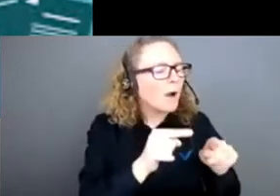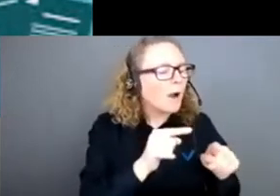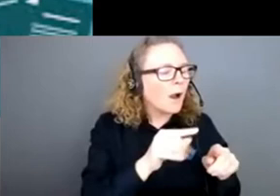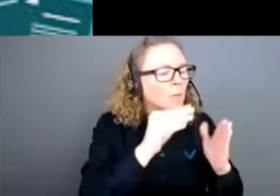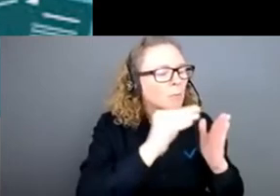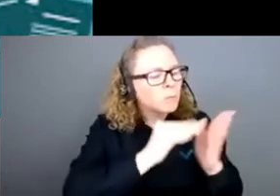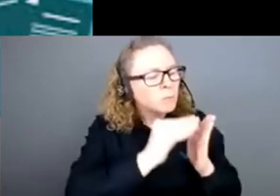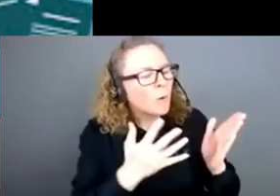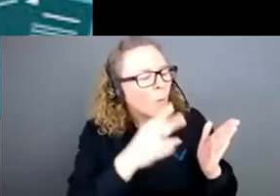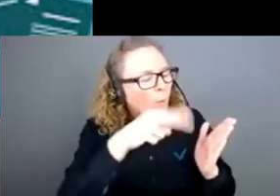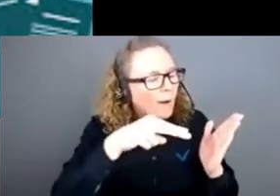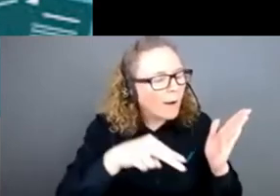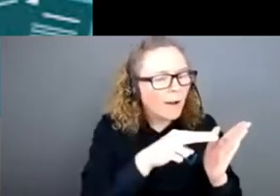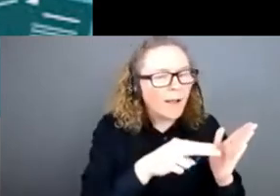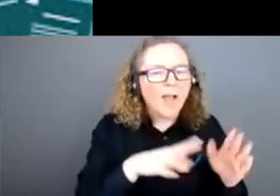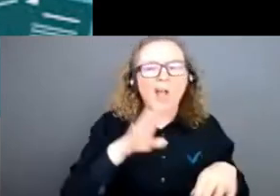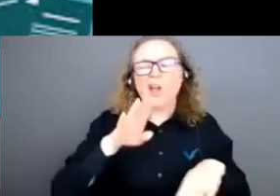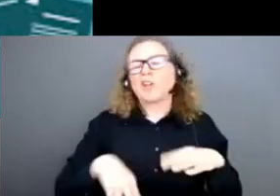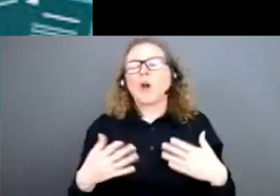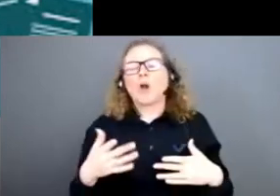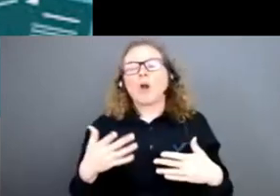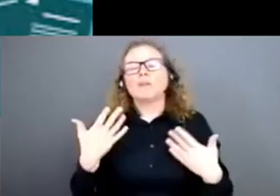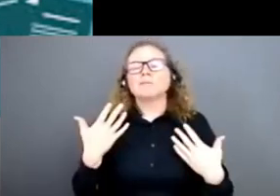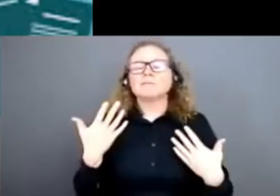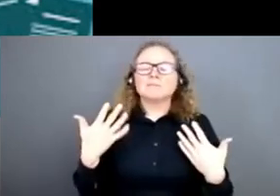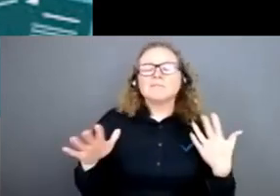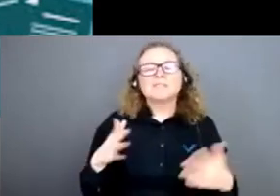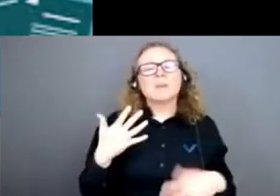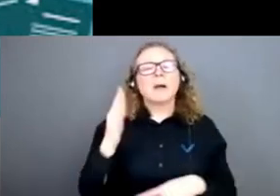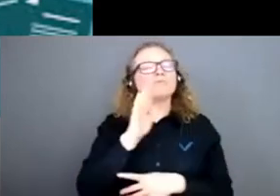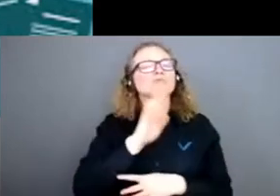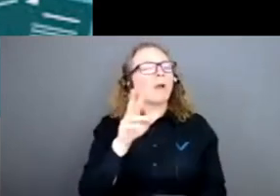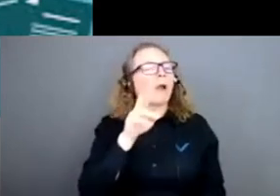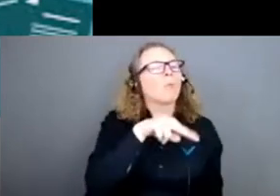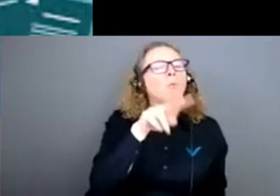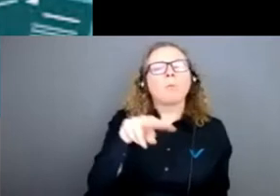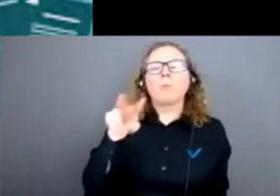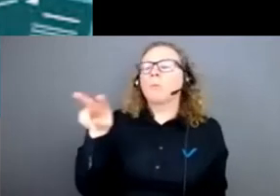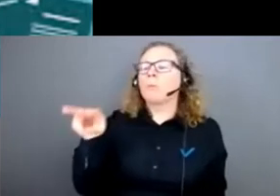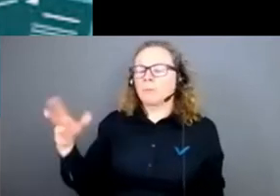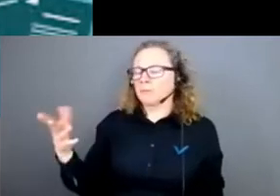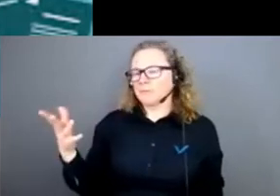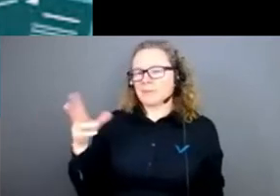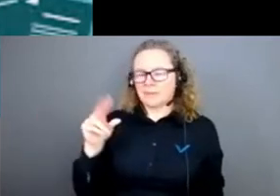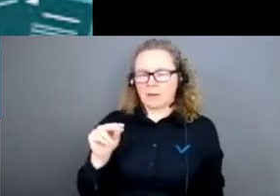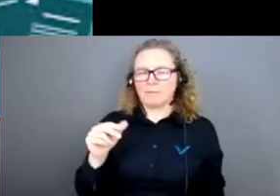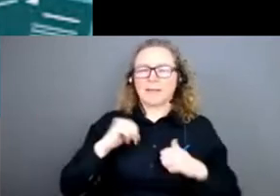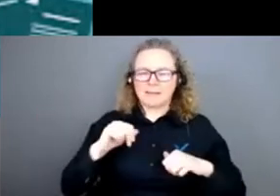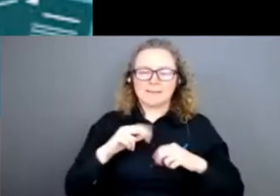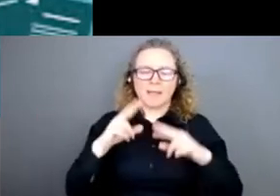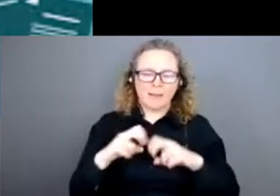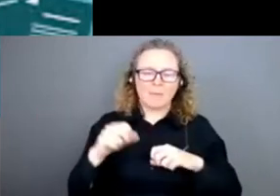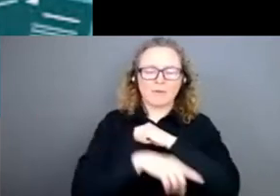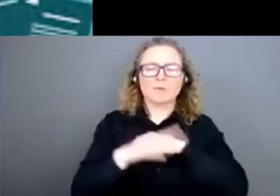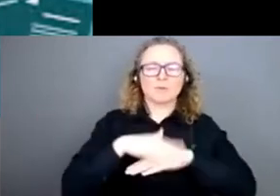simplement parcourir des généralités sur le thème « mais qu'est-ce donc que l'esprit de l'altruisme efficace ? »